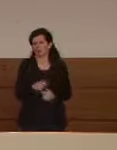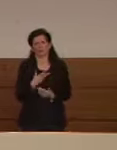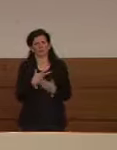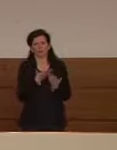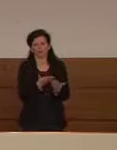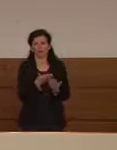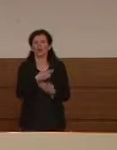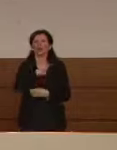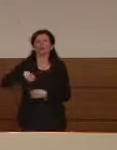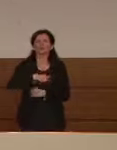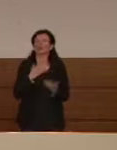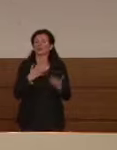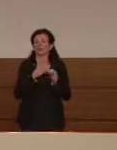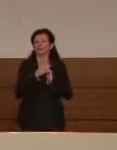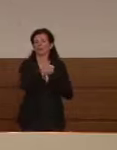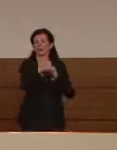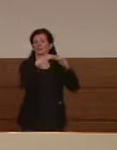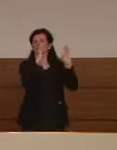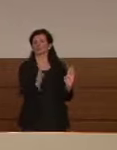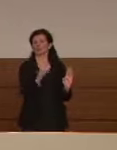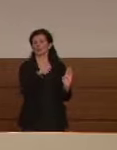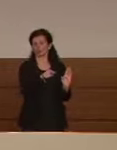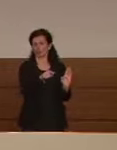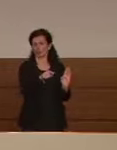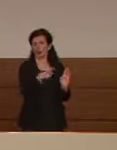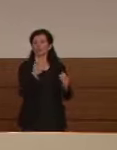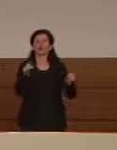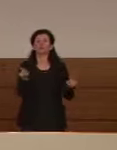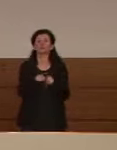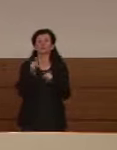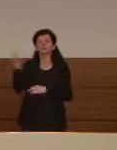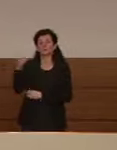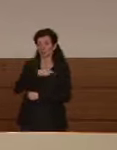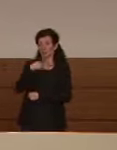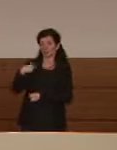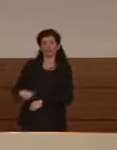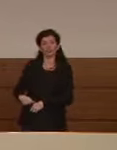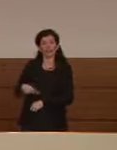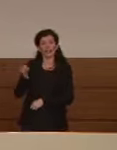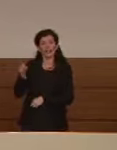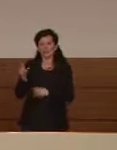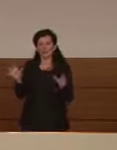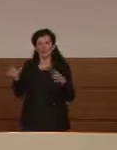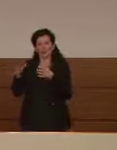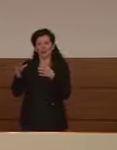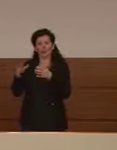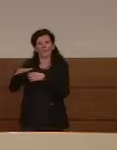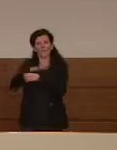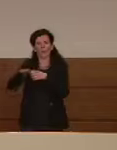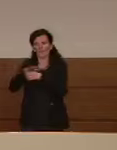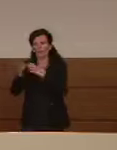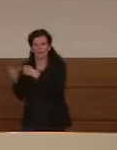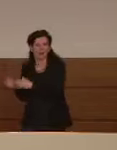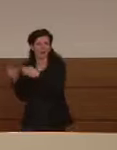isolamento domiciliare che non è non si fa come i cinesi che deportano i familiari in strutture